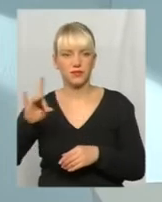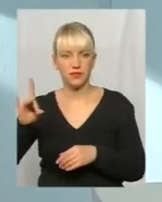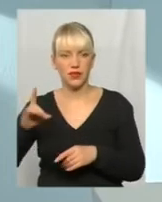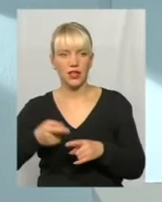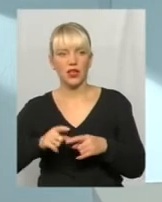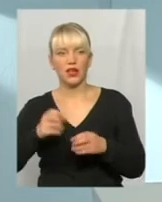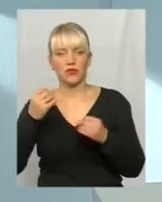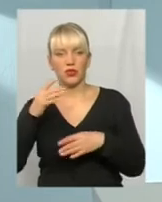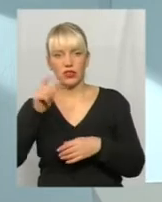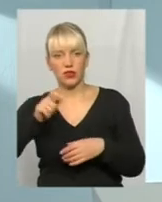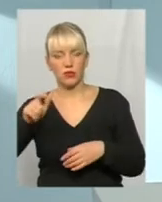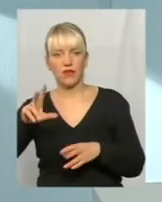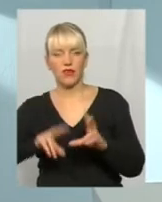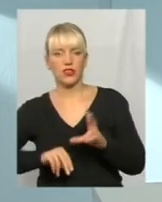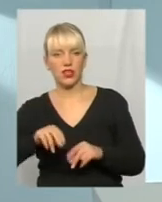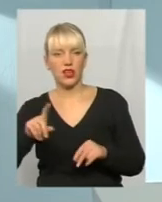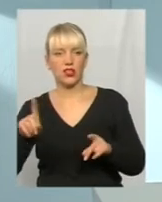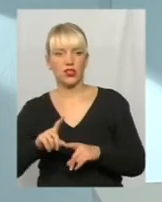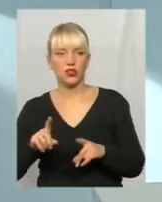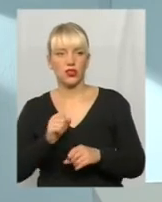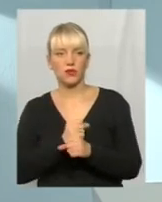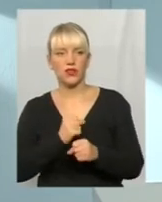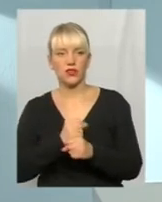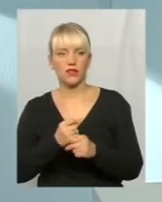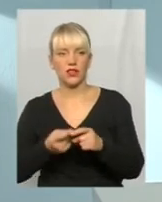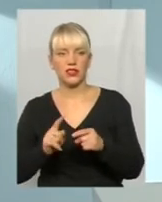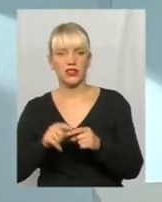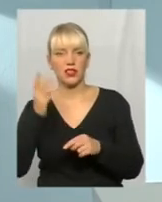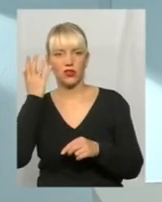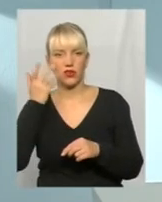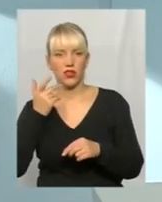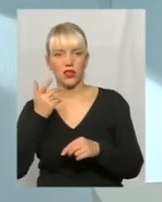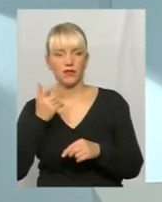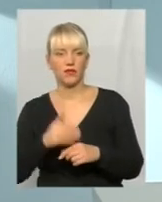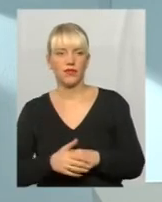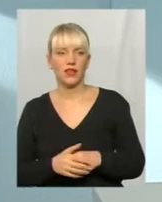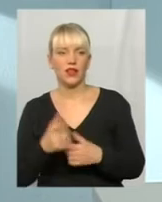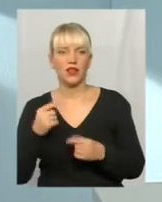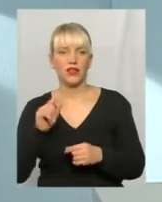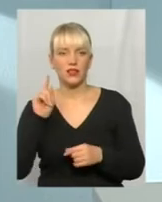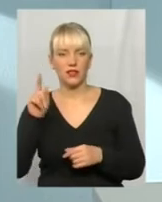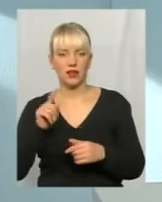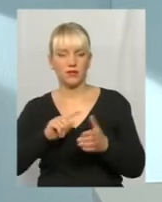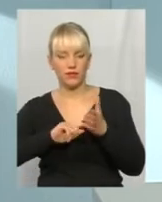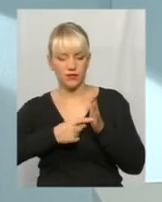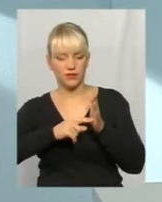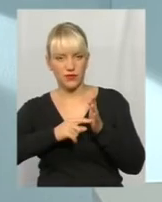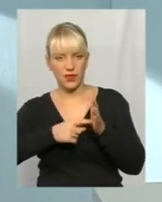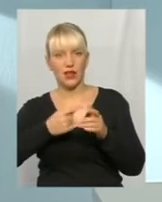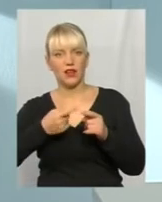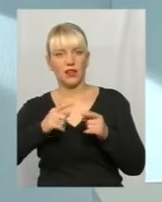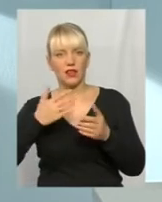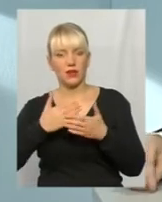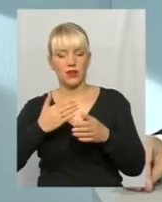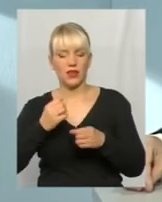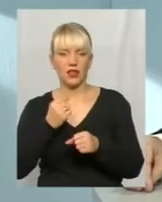Пересічний громадянин вважає, що працювати – це коли десь гвинтік винчуєш, це праця. А